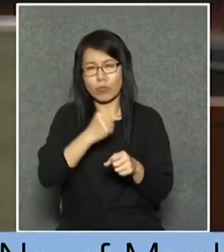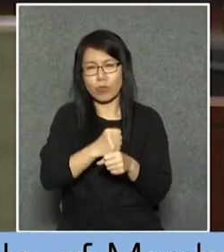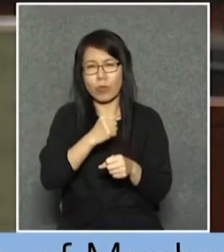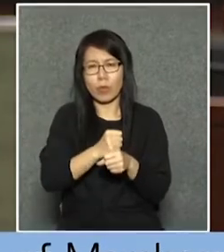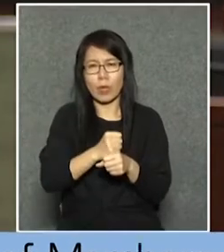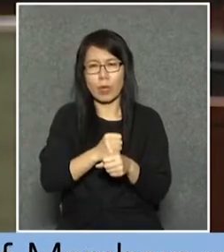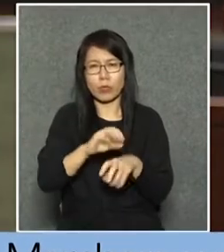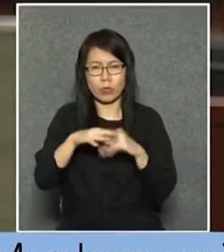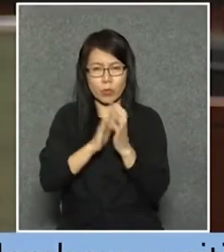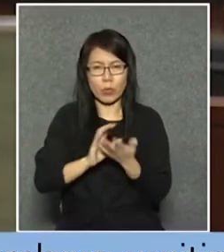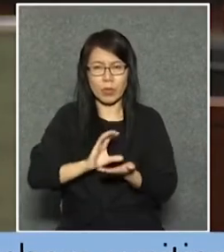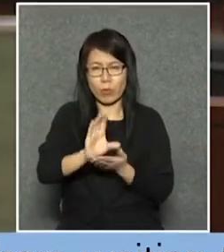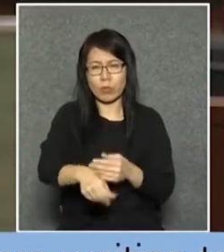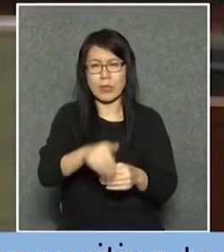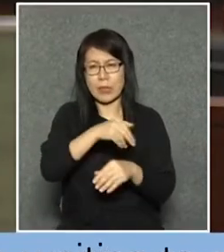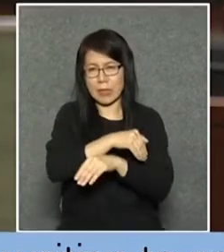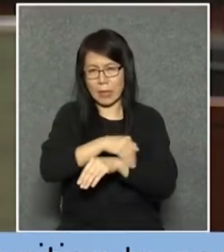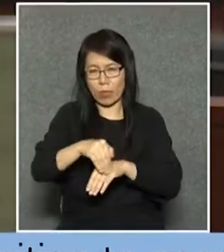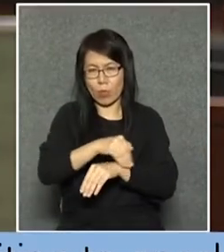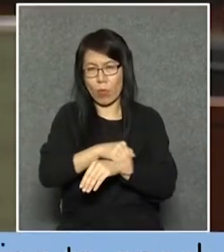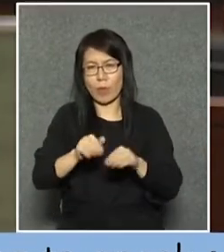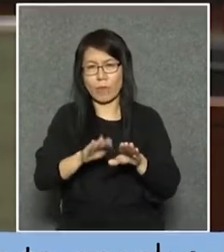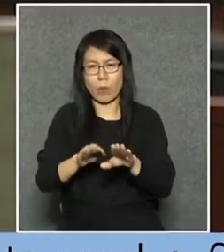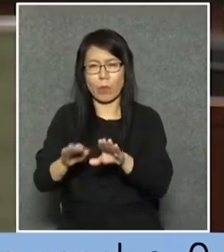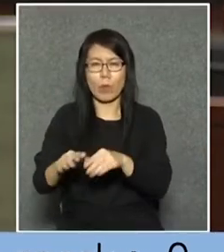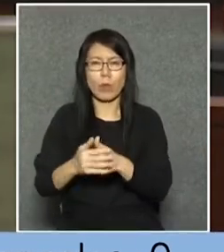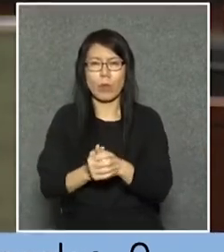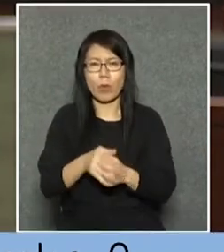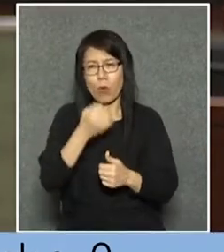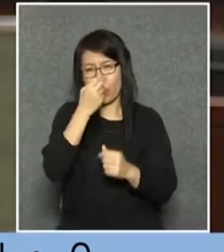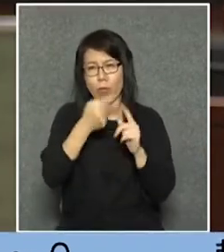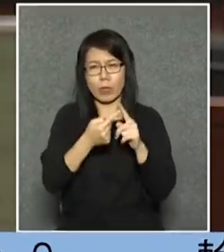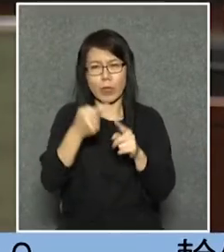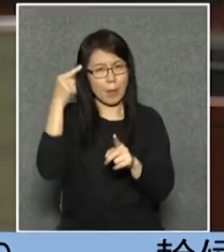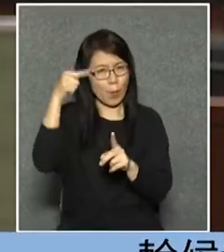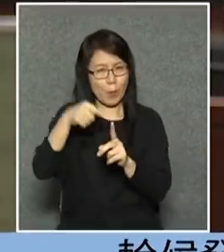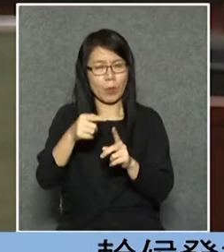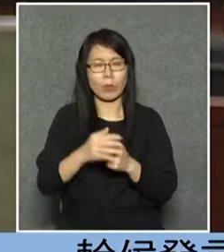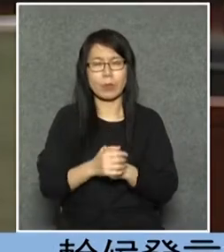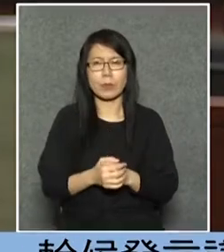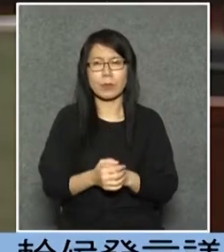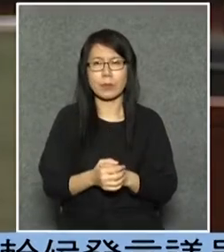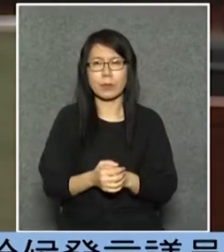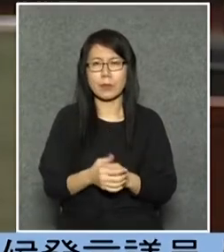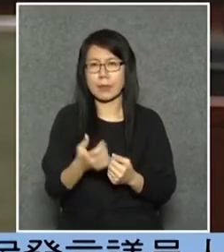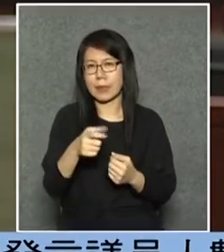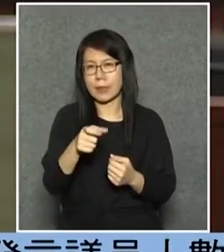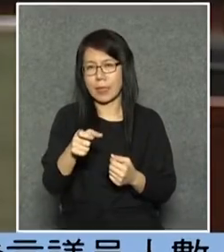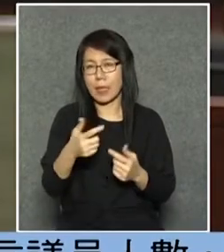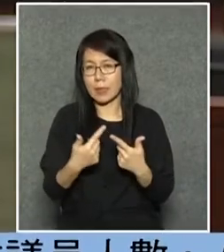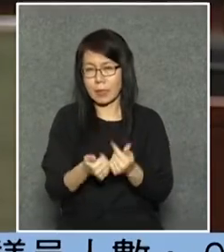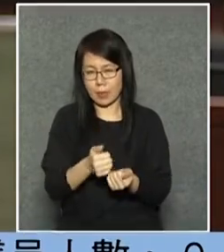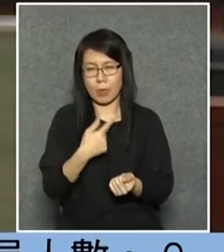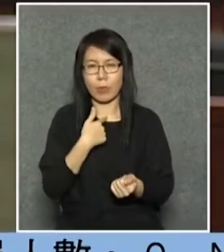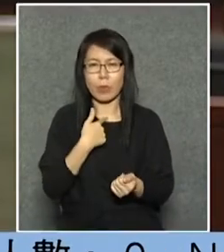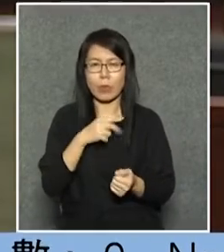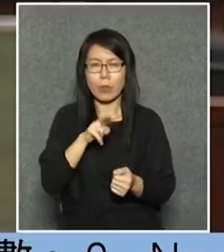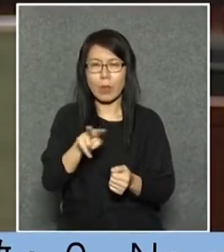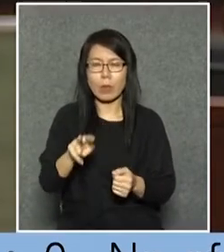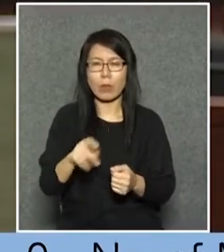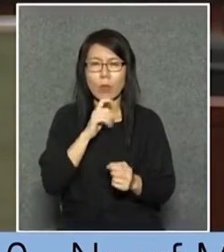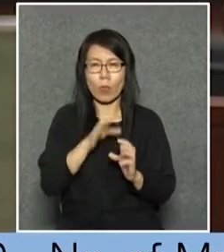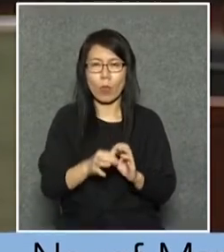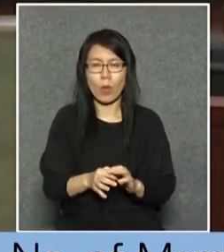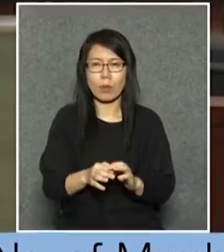計劃是以服務市民為準那個價格的適切是要看到這個